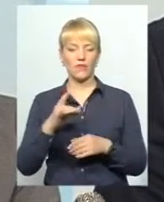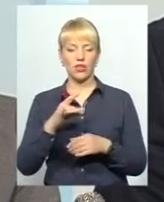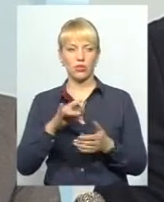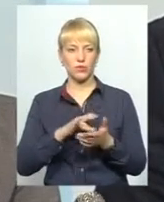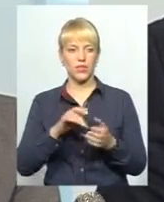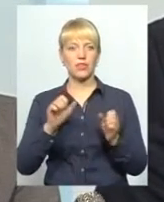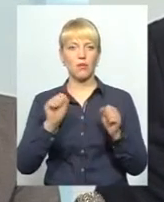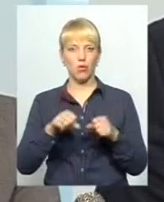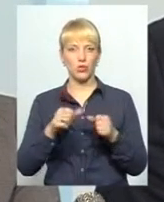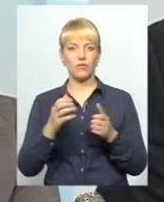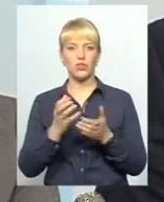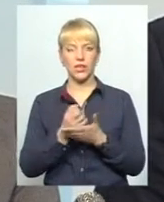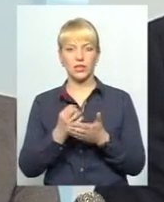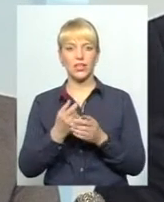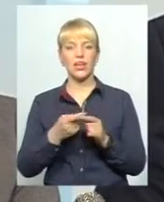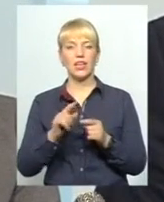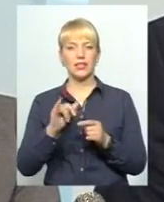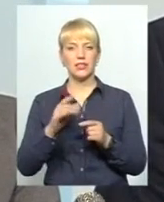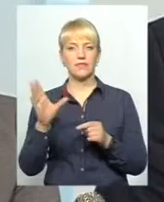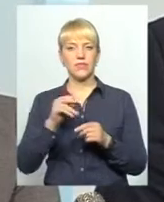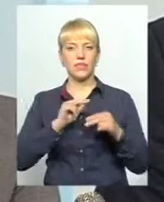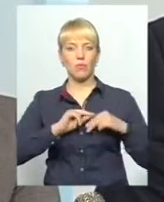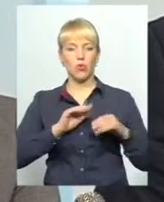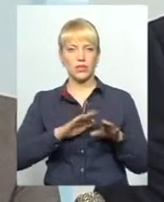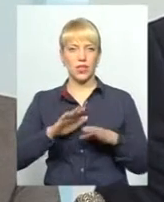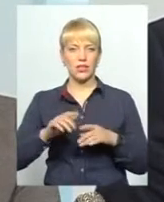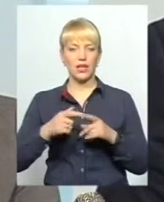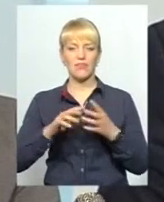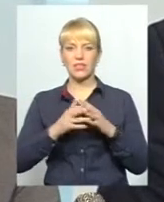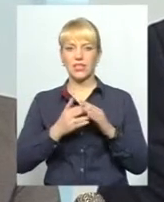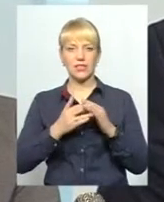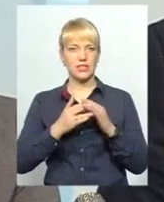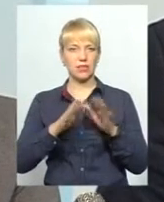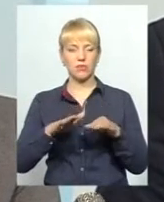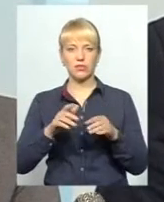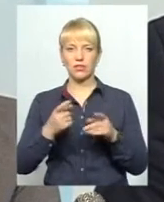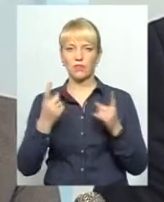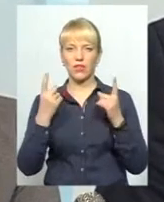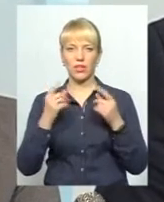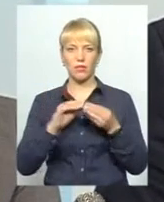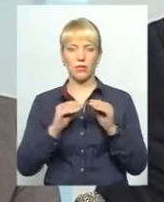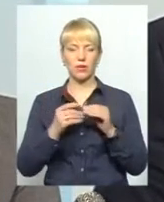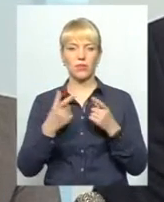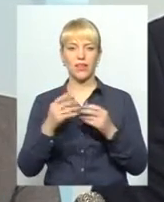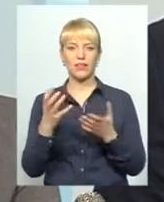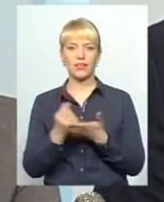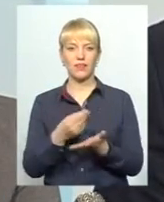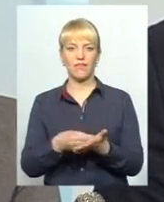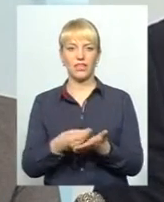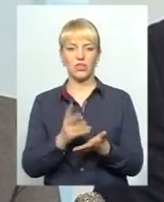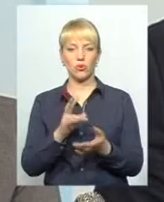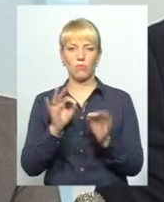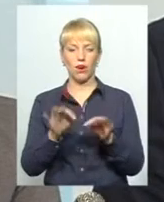можливо, і то не на всі посади. Кадри в сільській місцевості – це взагалі величезна проблема. Де найти фінансиста, який правильно